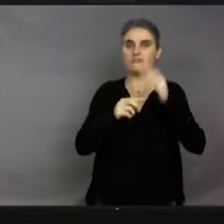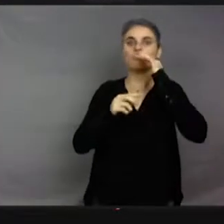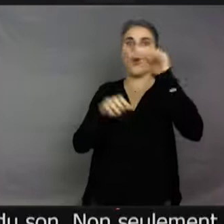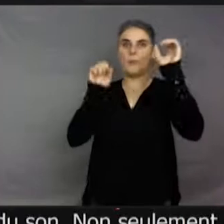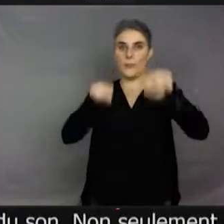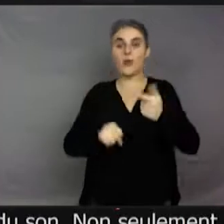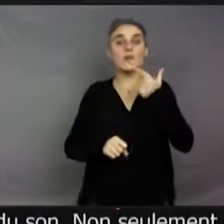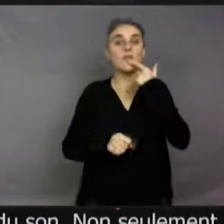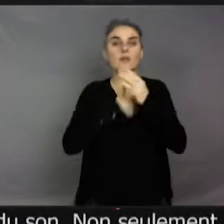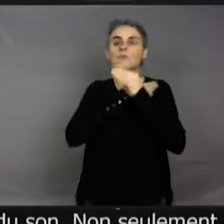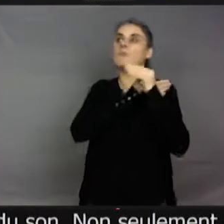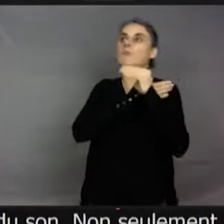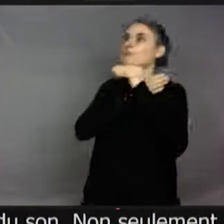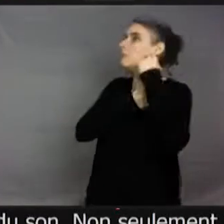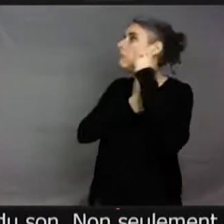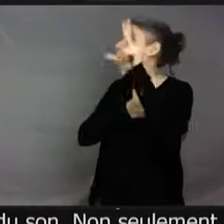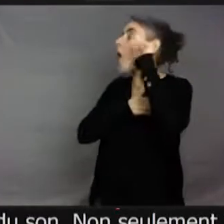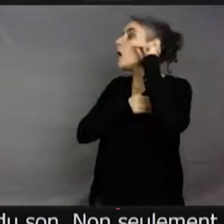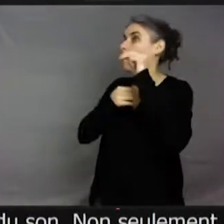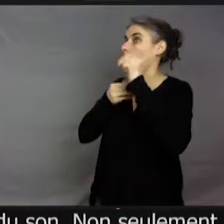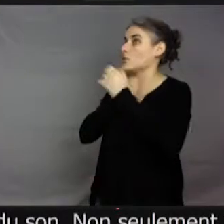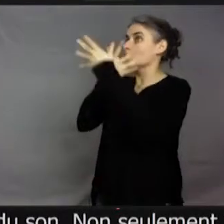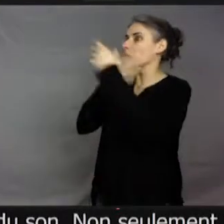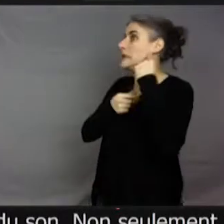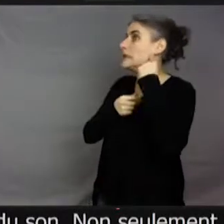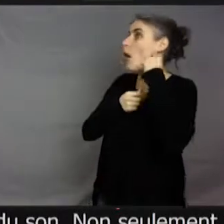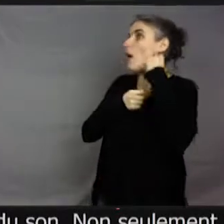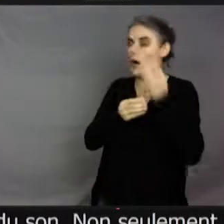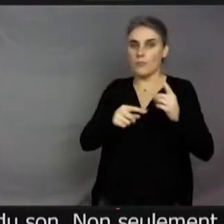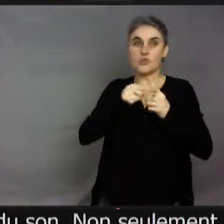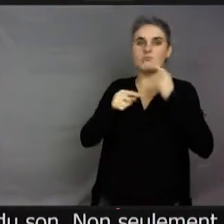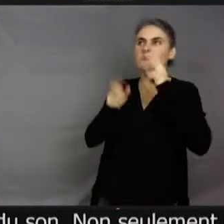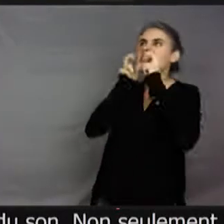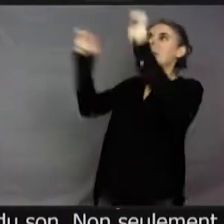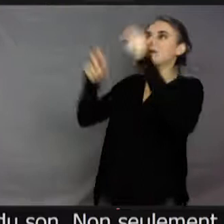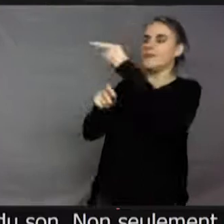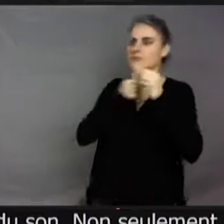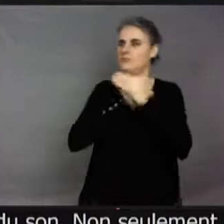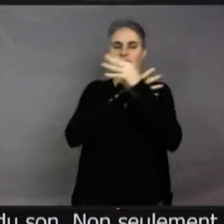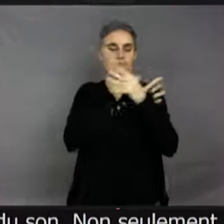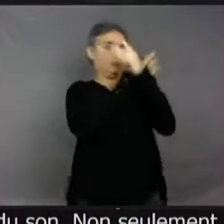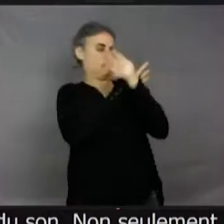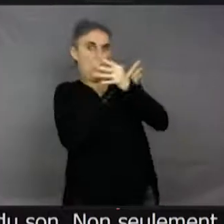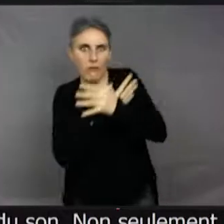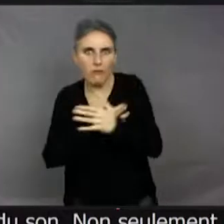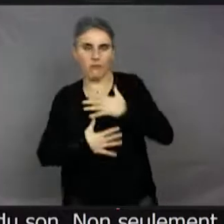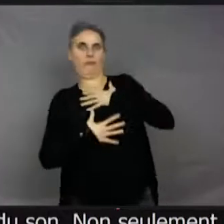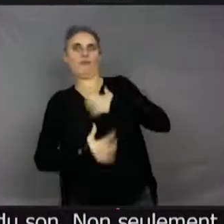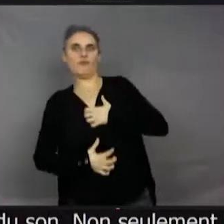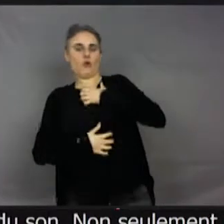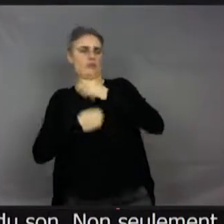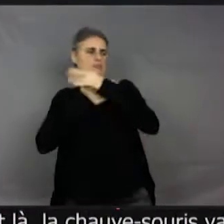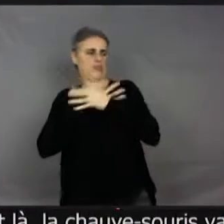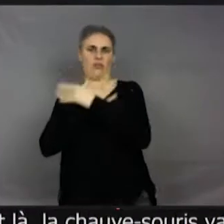parfois, au lieu de se laisser tomber, il va émettre un cri, par exemple. Et là, la chauve-souris va être déstabilisée, et va dire, mais qu'est-ce que c'est que ce truc ? Et puis, elle va passer son chemin.